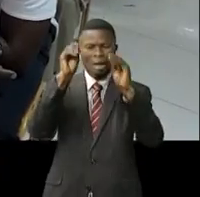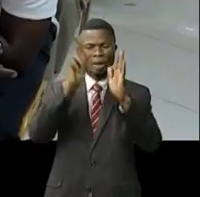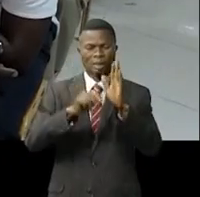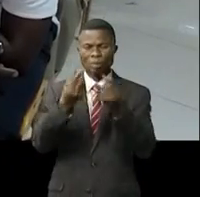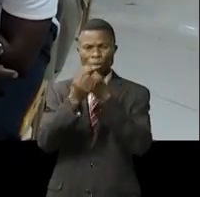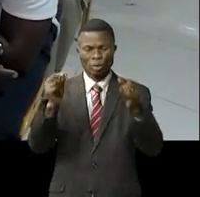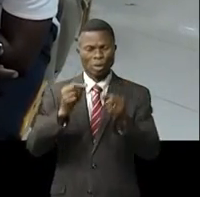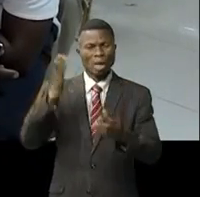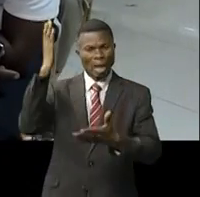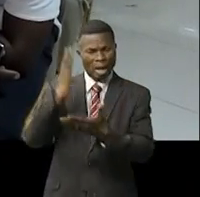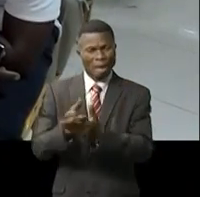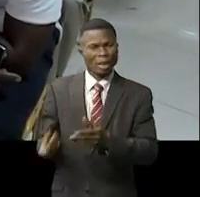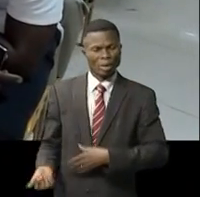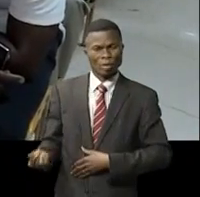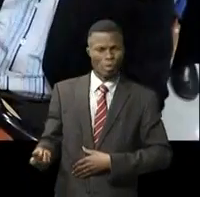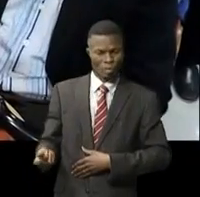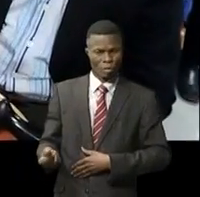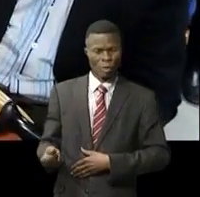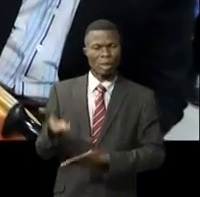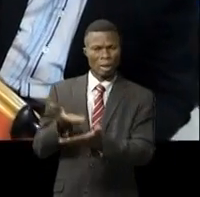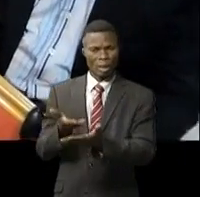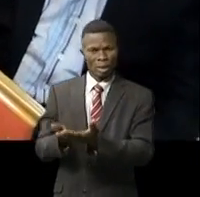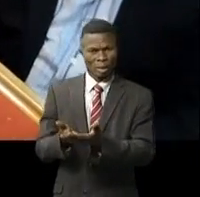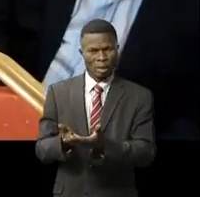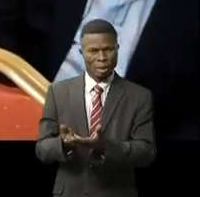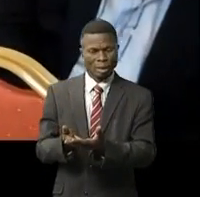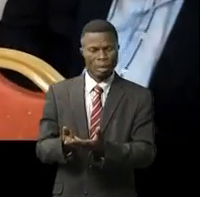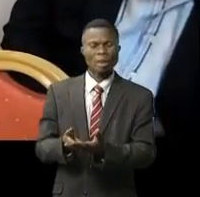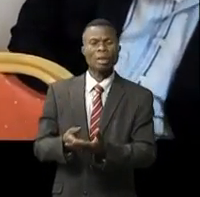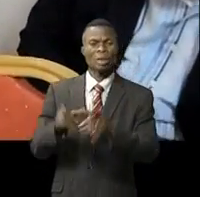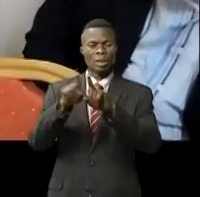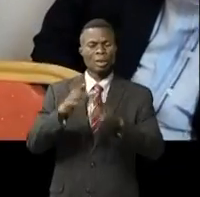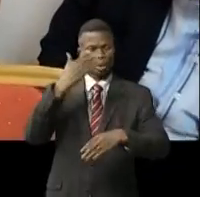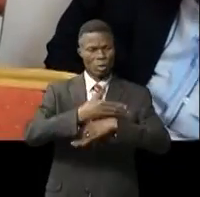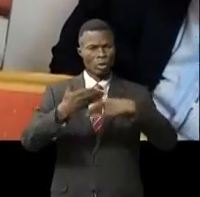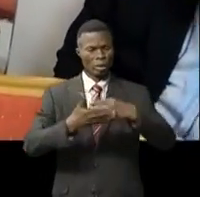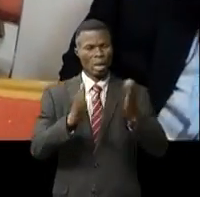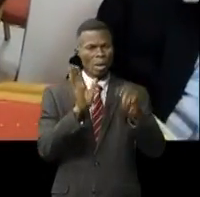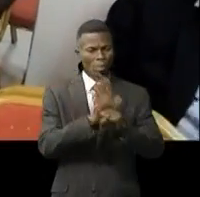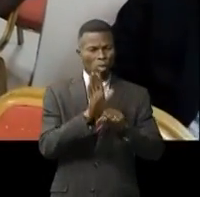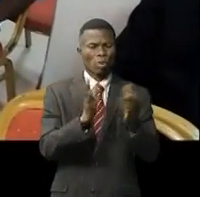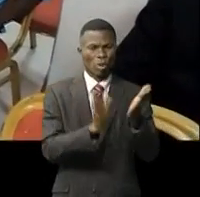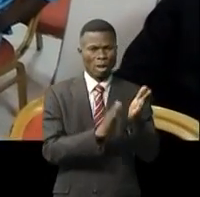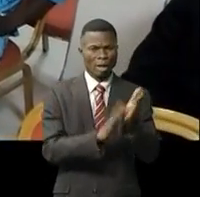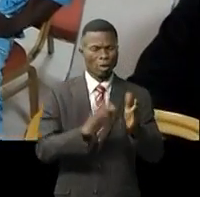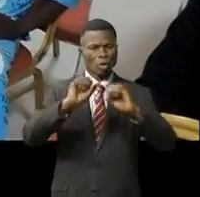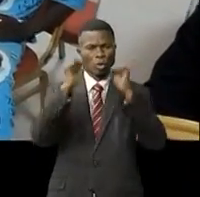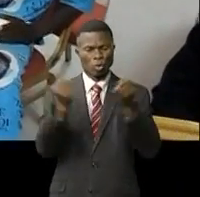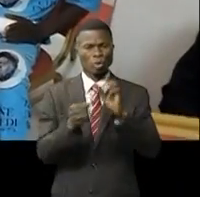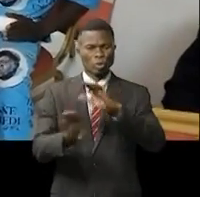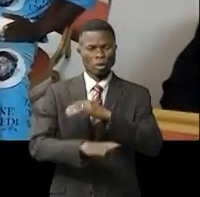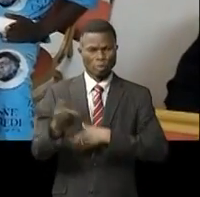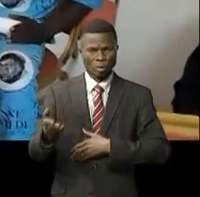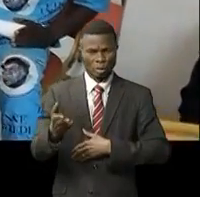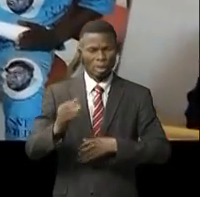la lutte contre la corruption qui passe par la traque des tourneurs des diners publics la réhabilitation des infrastructures sociales de base